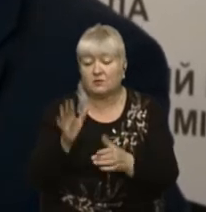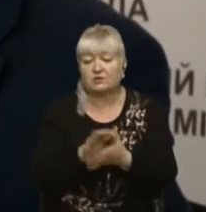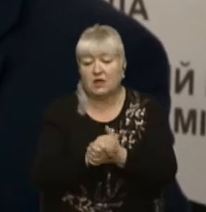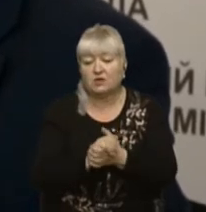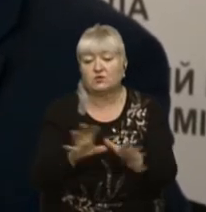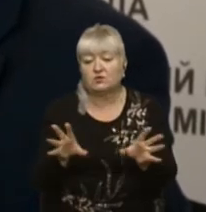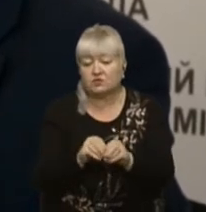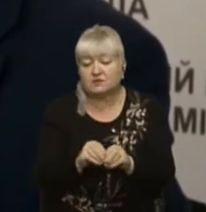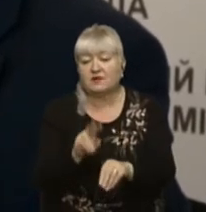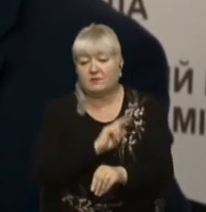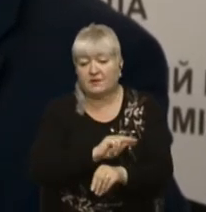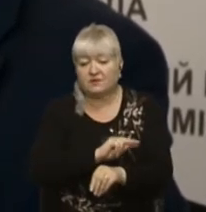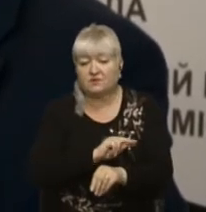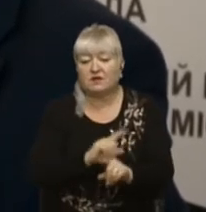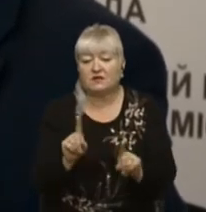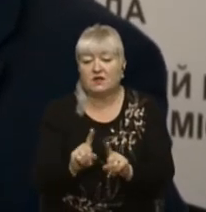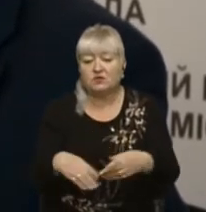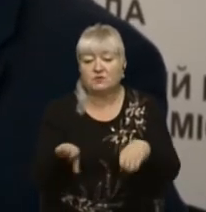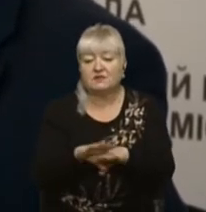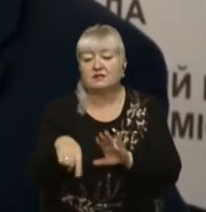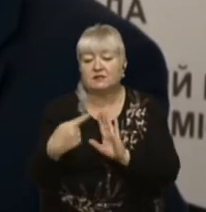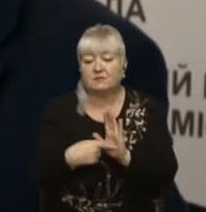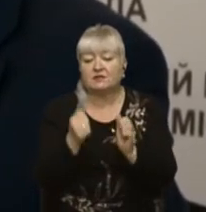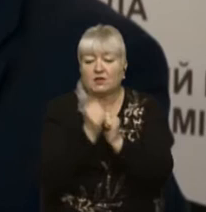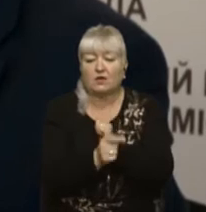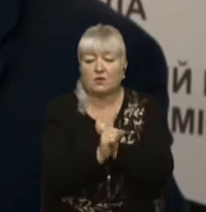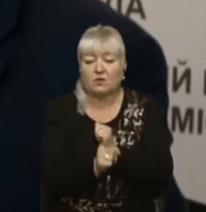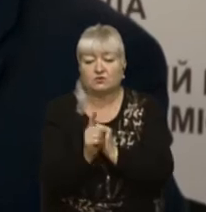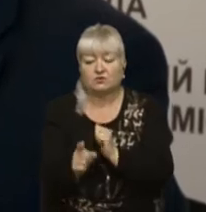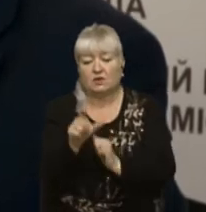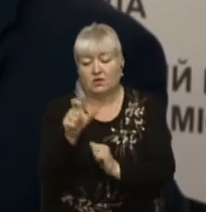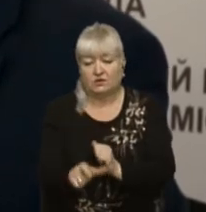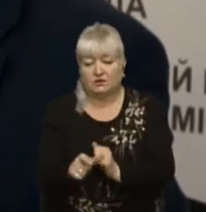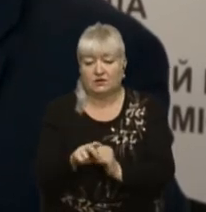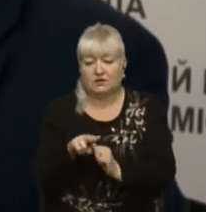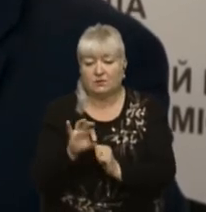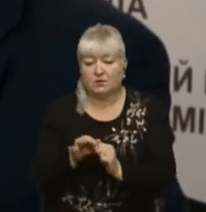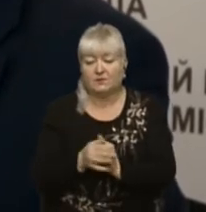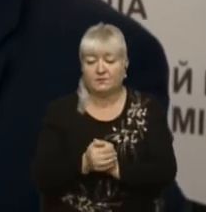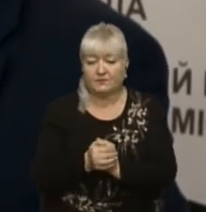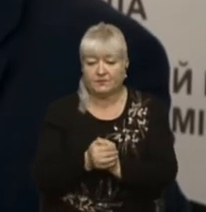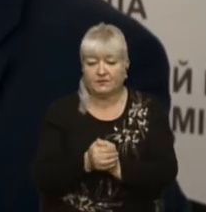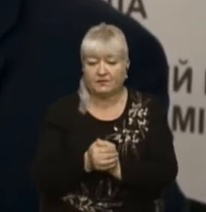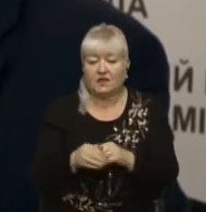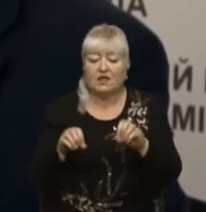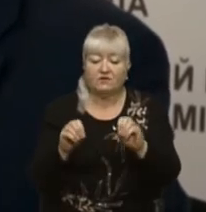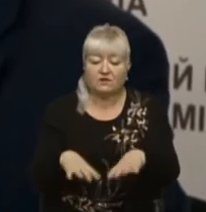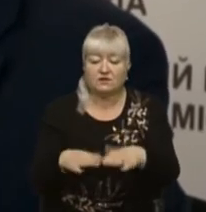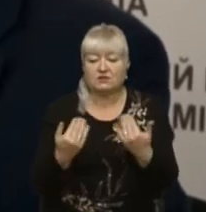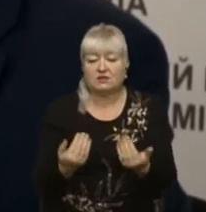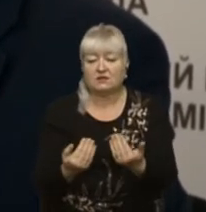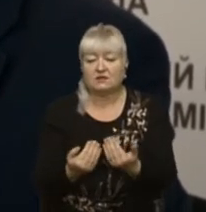з вами працювати над тим, щоб закрити питання кожної людини по вирішенню її